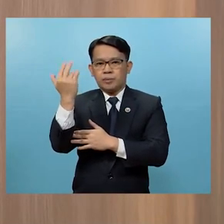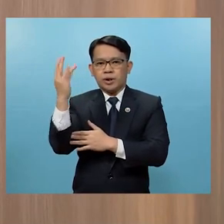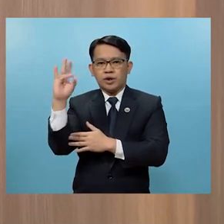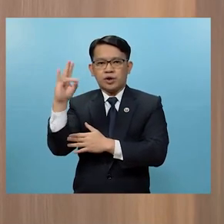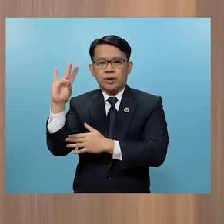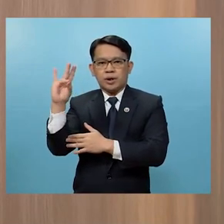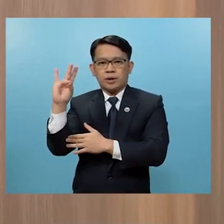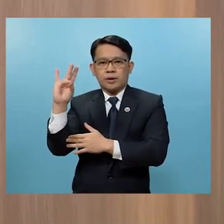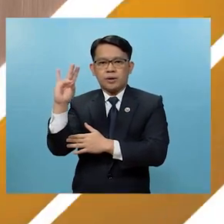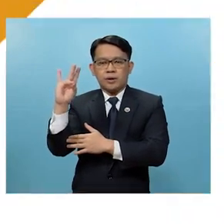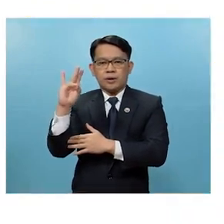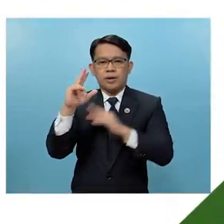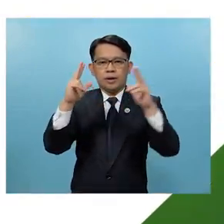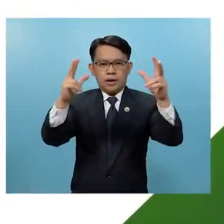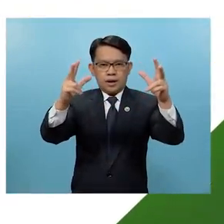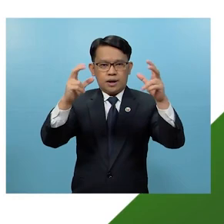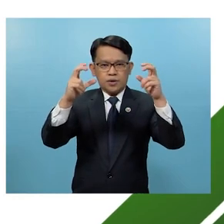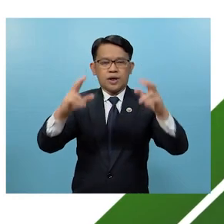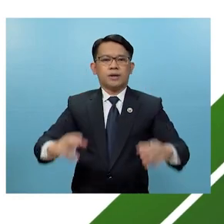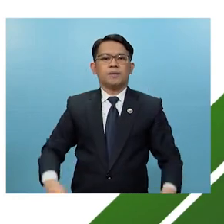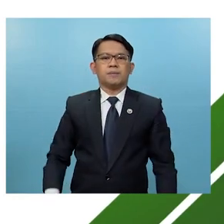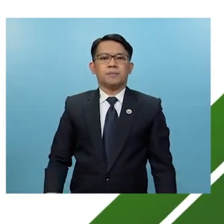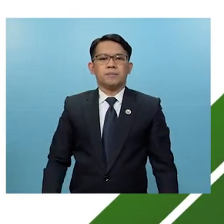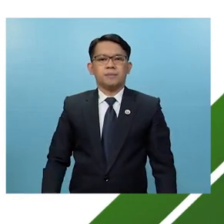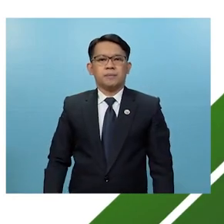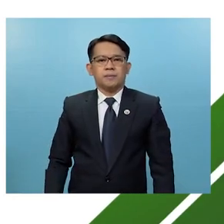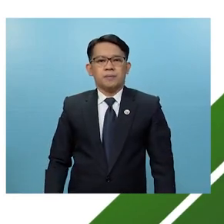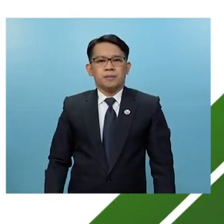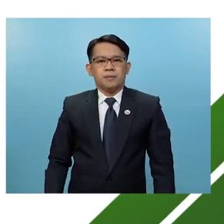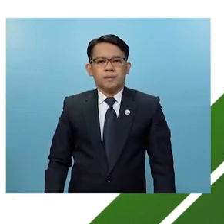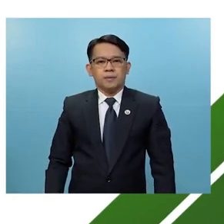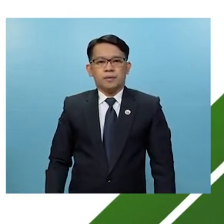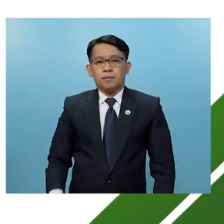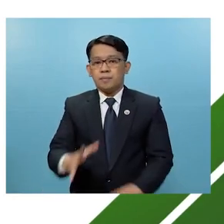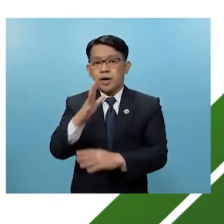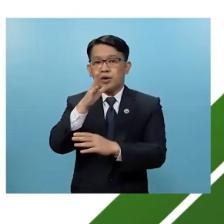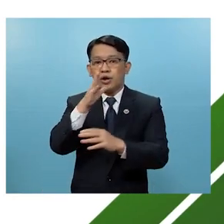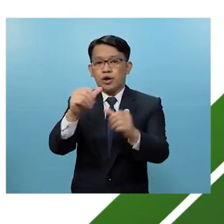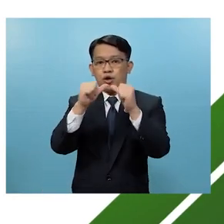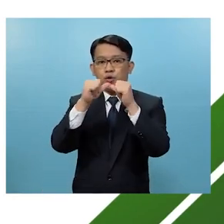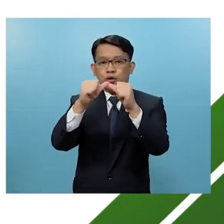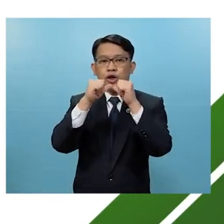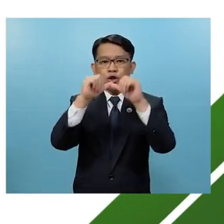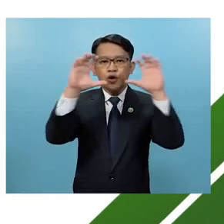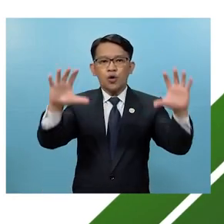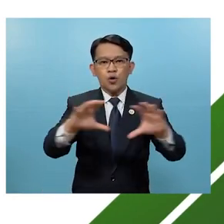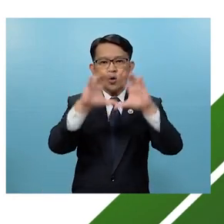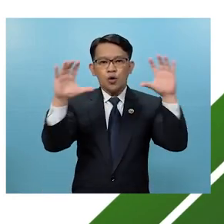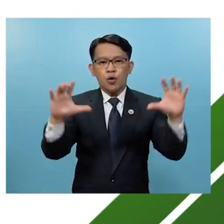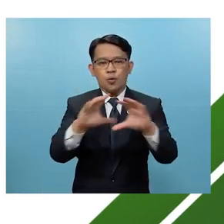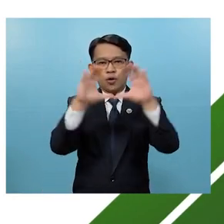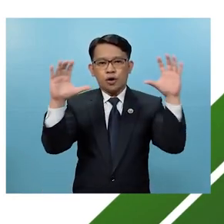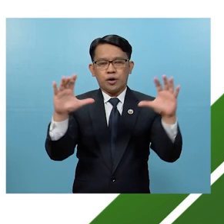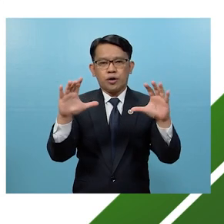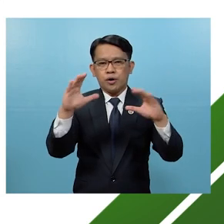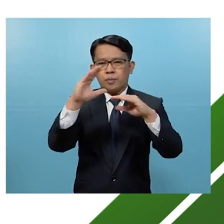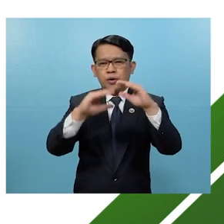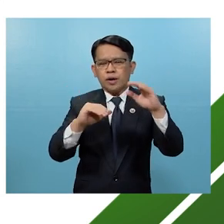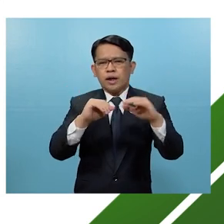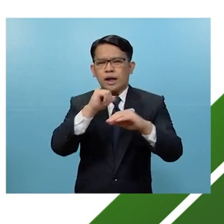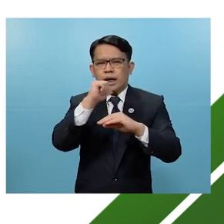17 Pakinggan po ninyo Wala siyang tigil sa paggawa Hindi na halos